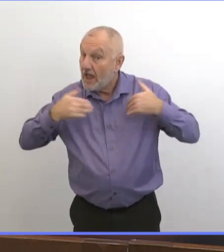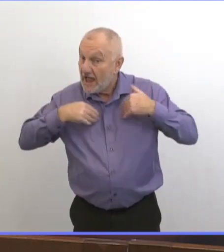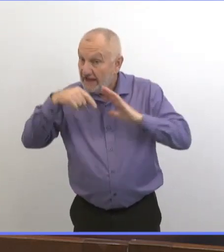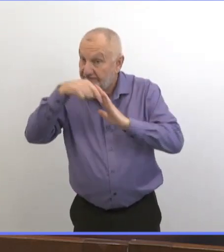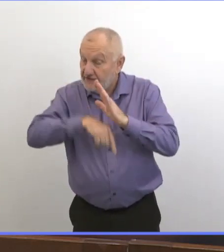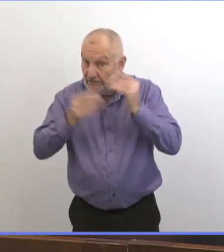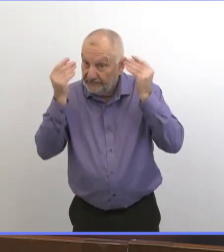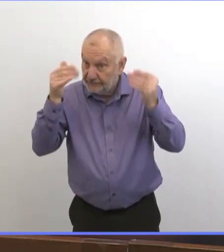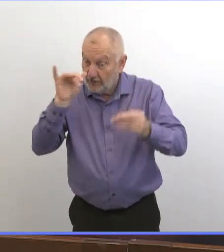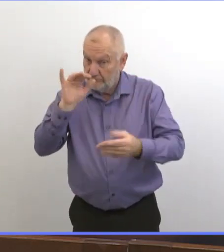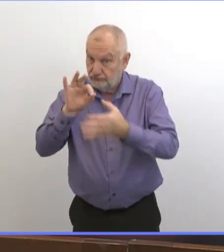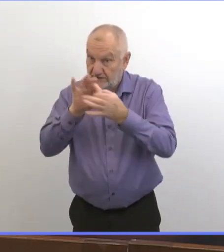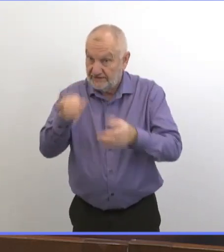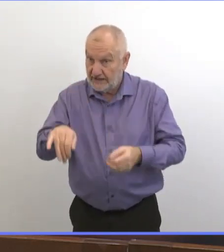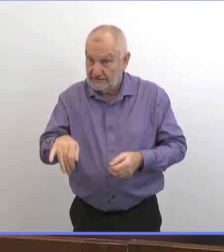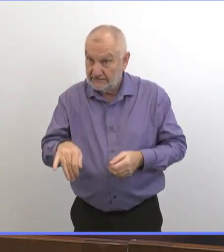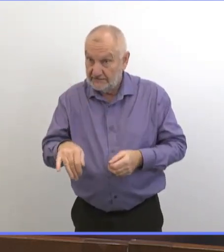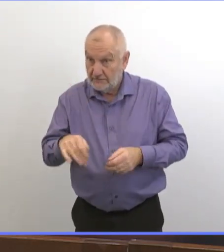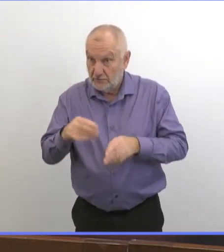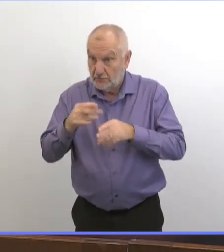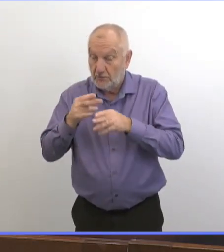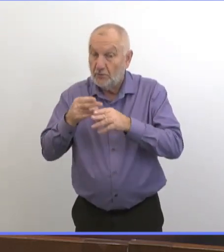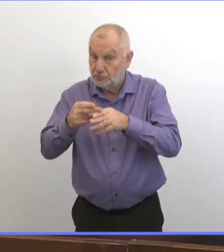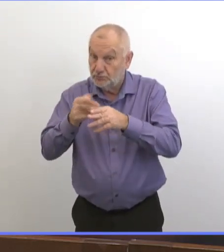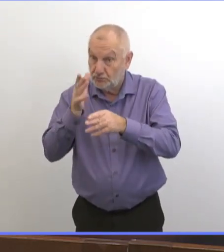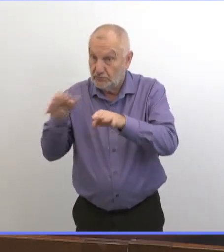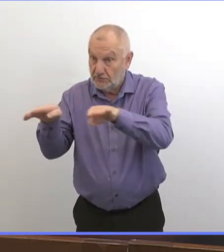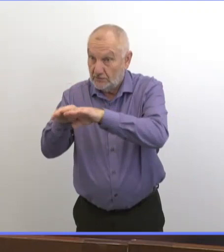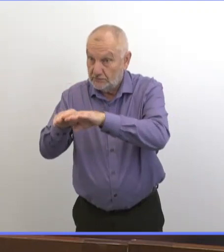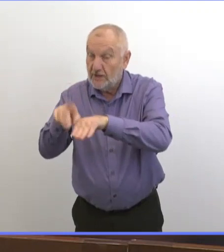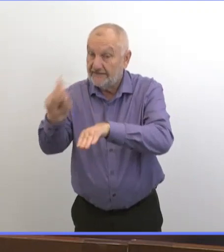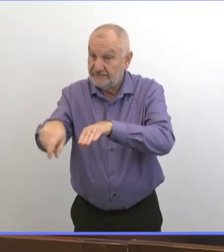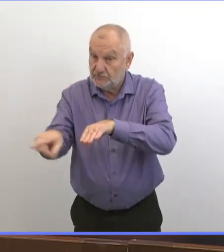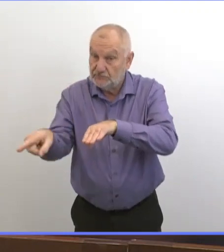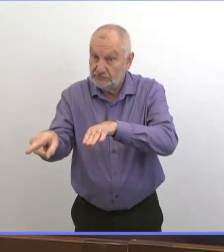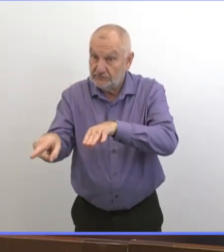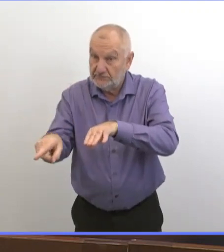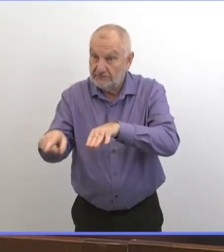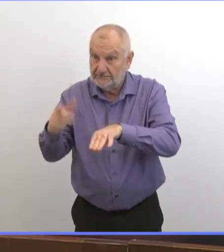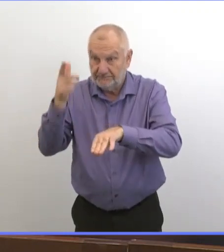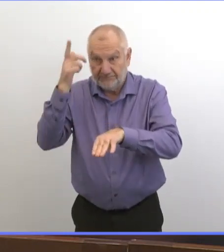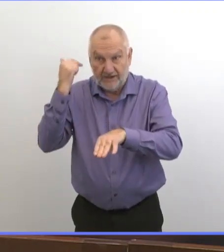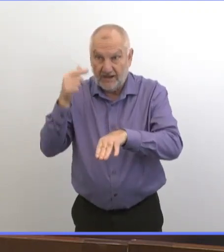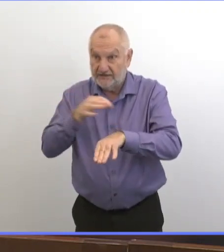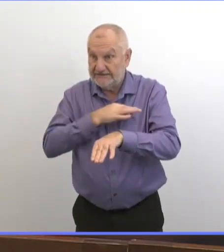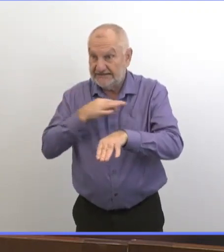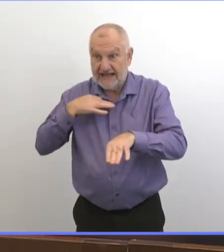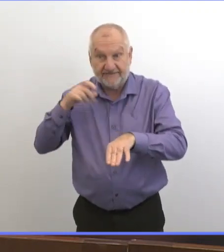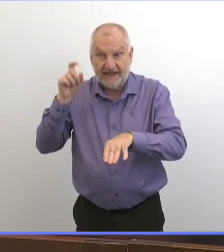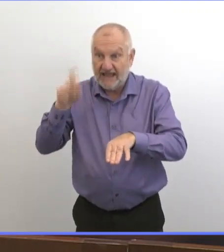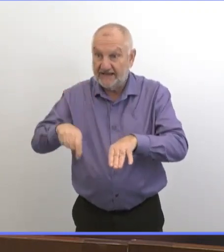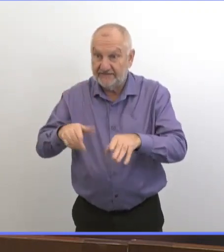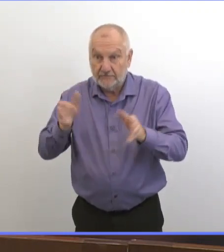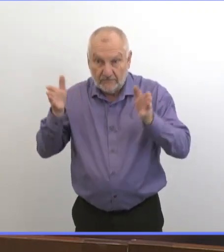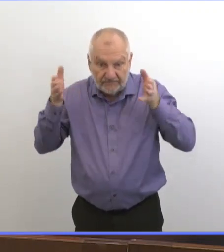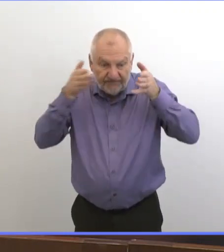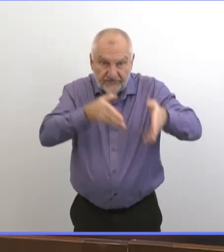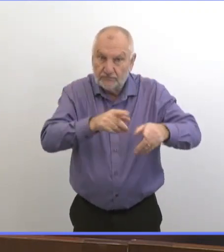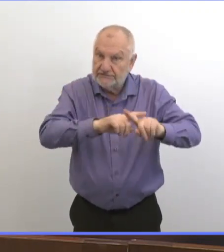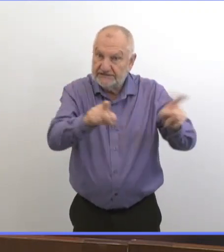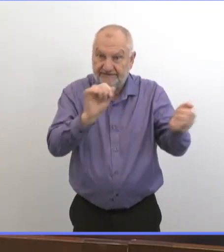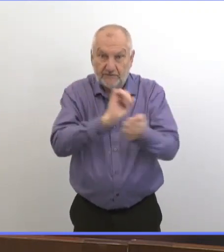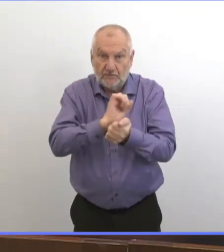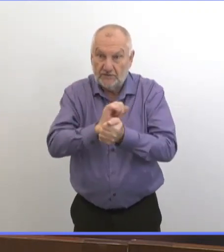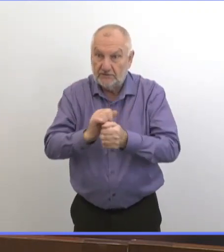soins personnels ? Qu'est-ce que ça veut dire sur le système de santé ? Je n pas beaucoup de détails. Ce que je sais, c'est qu'il y avait des besoins